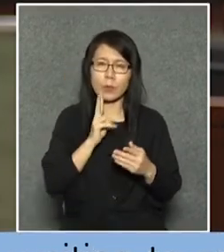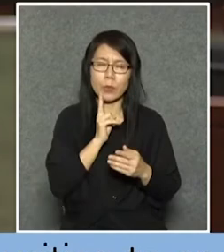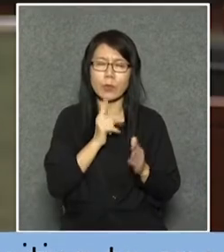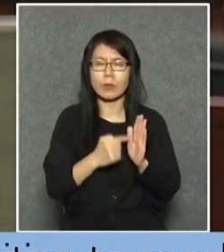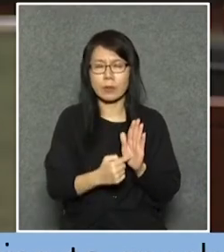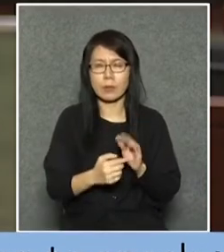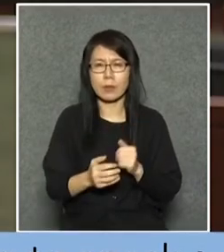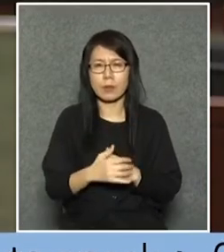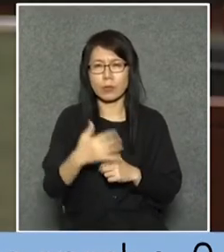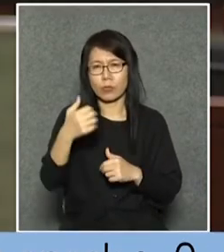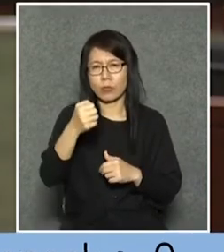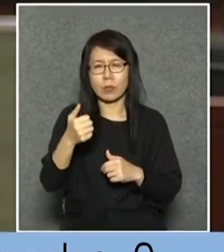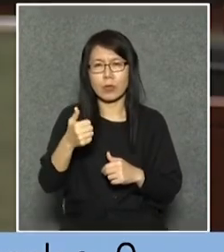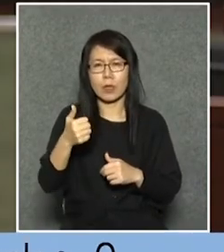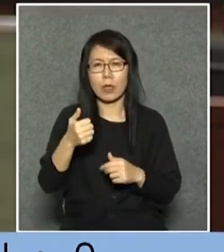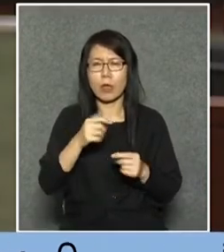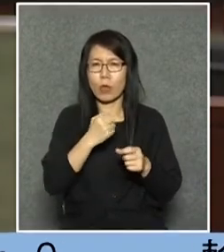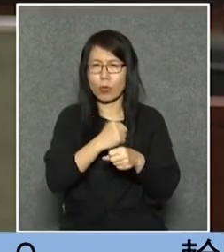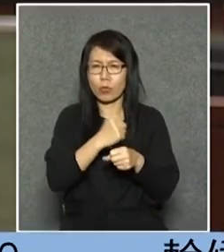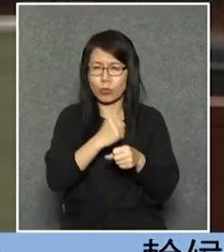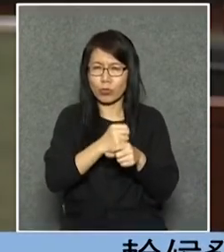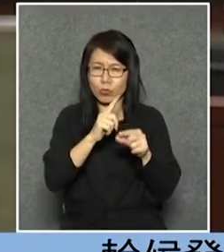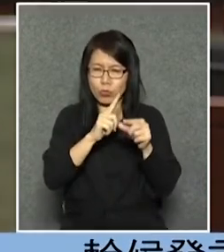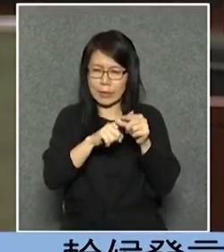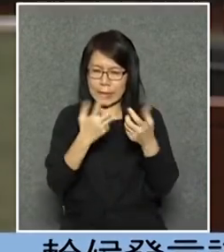主席工資中位數的一半